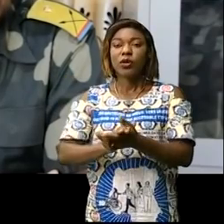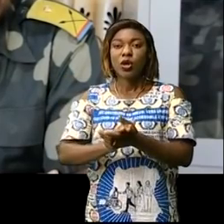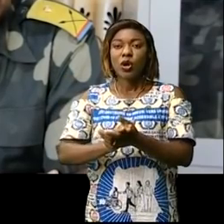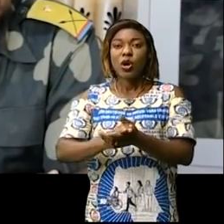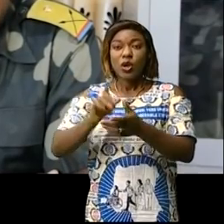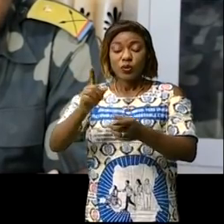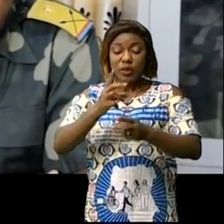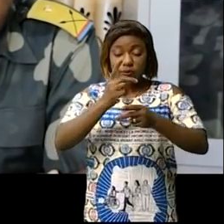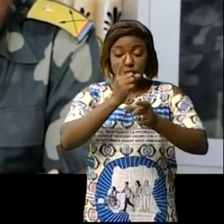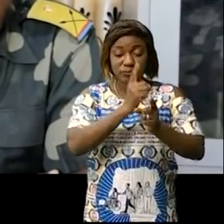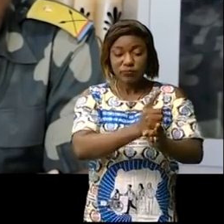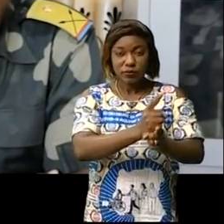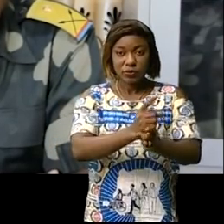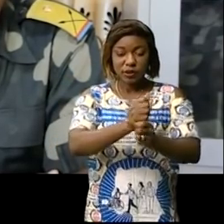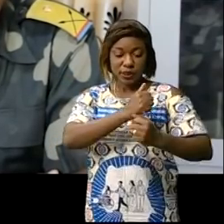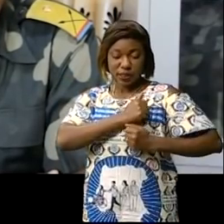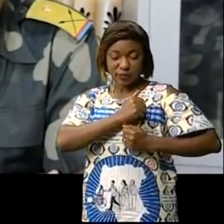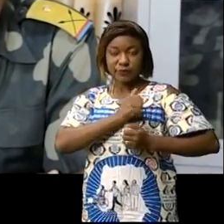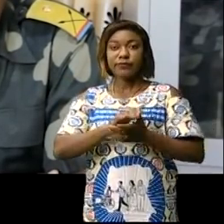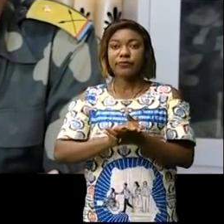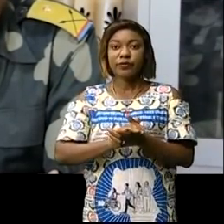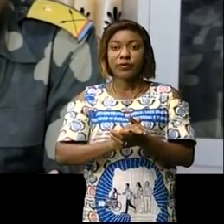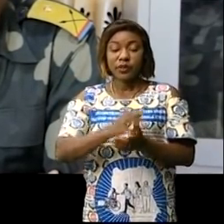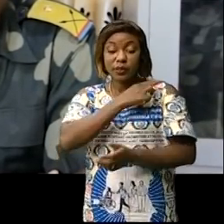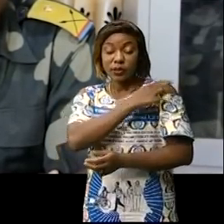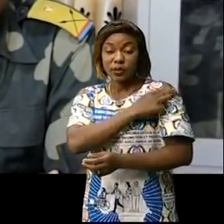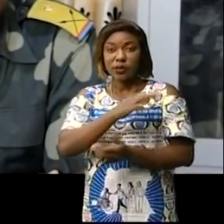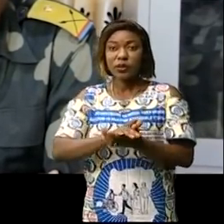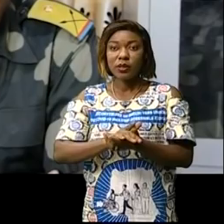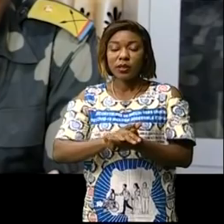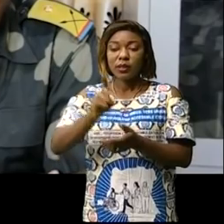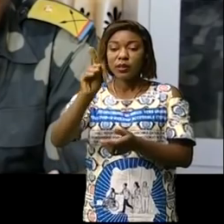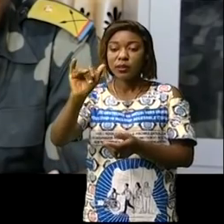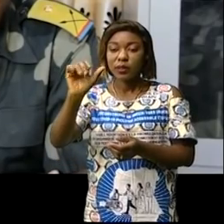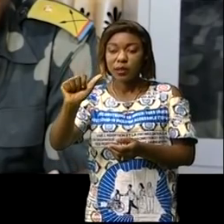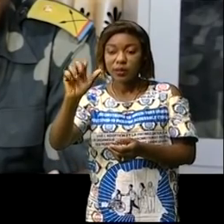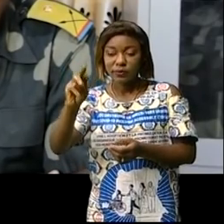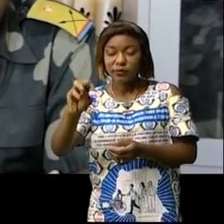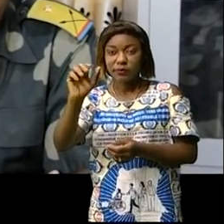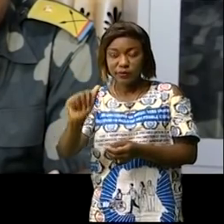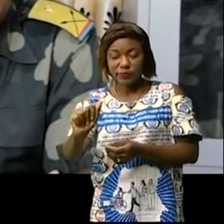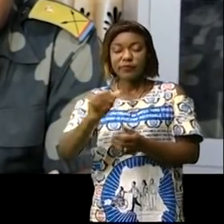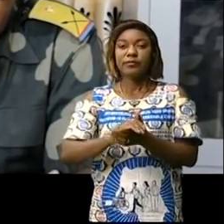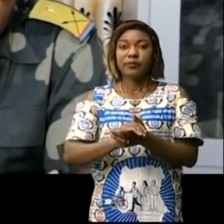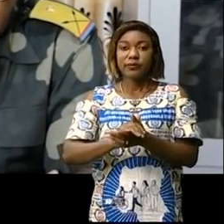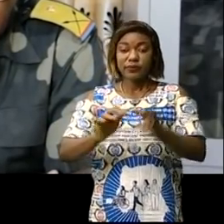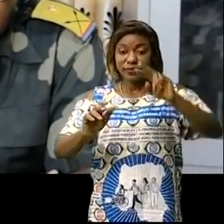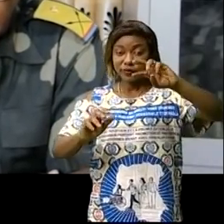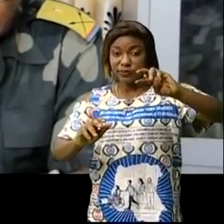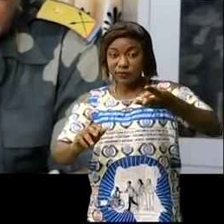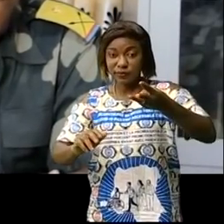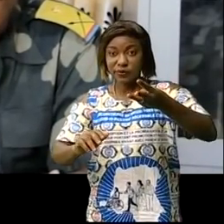logistique à la 32e région militaire, colonel Diama Jursue, directeur régional des services d'éducation civique et action sociale, CECAS,